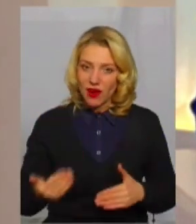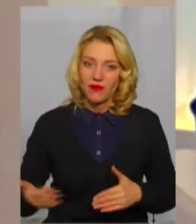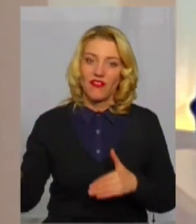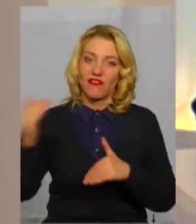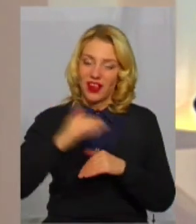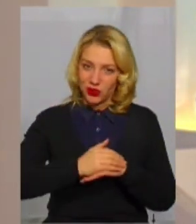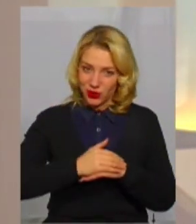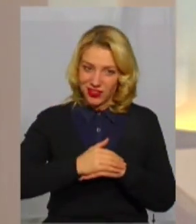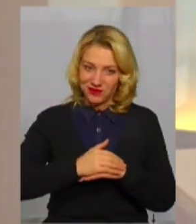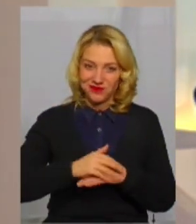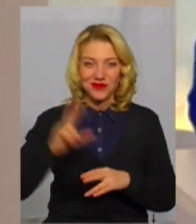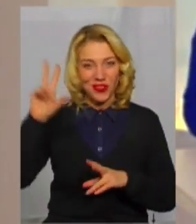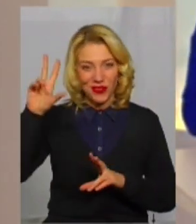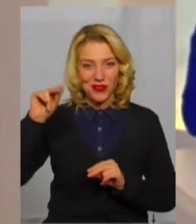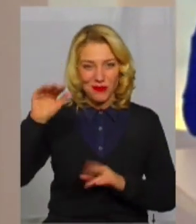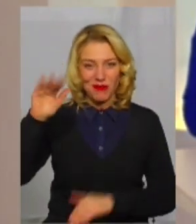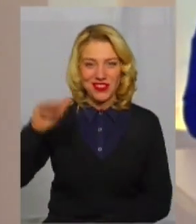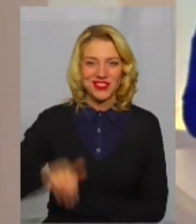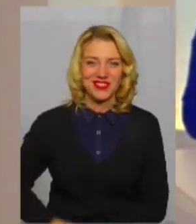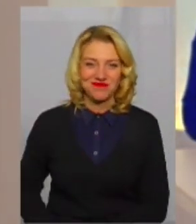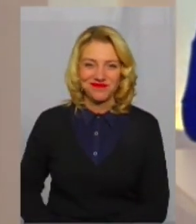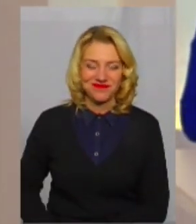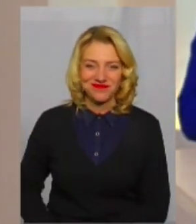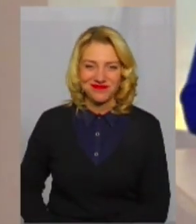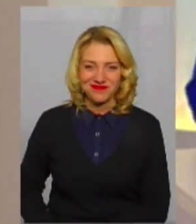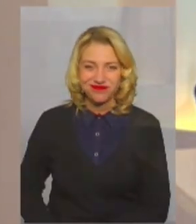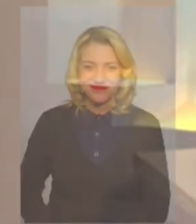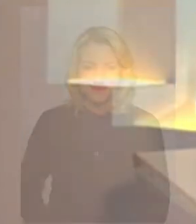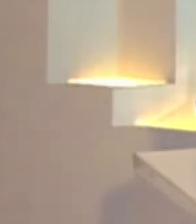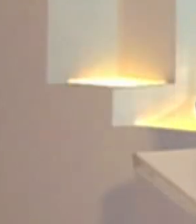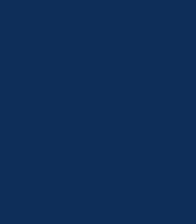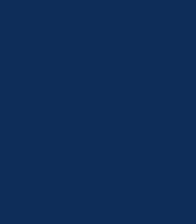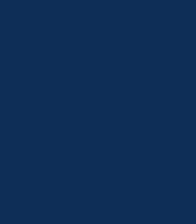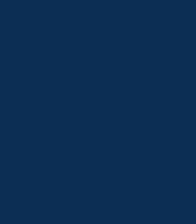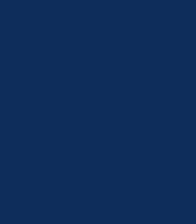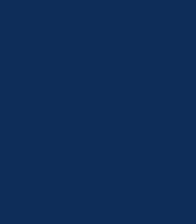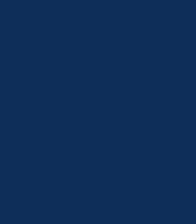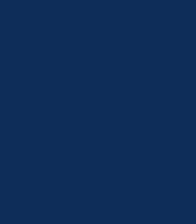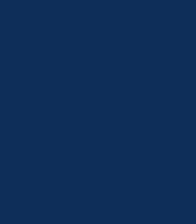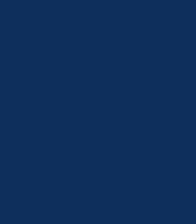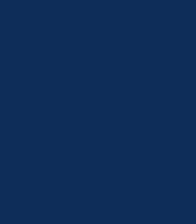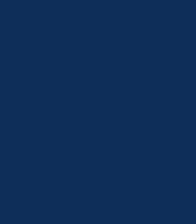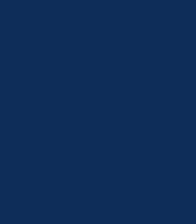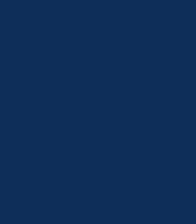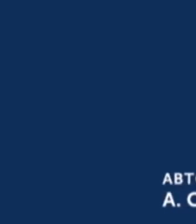усім вечора. До зустрічі у наступній темі дня. Дякую.